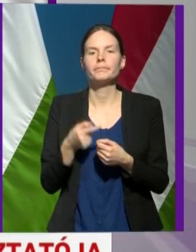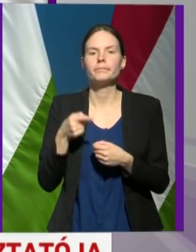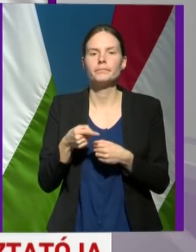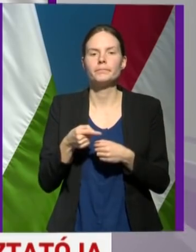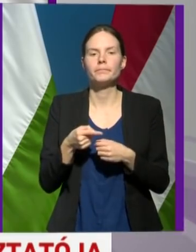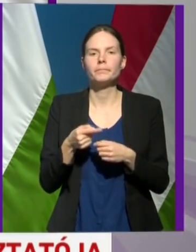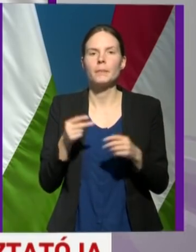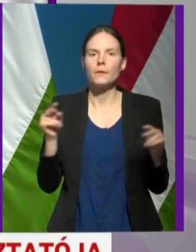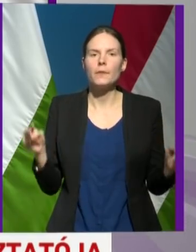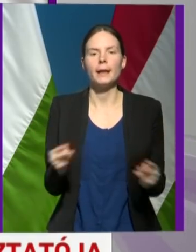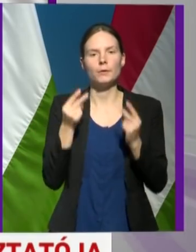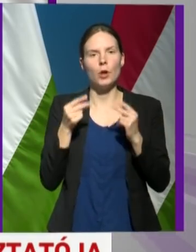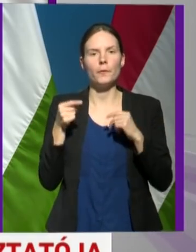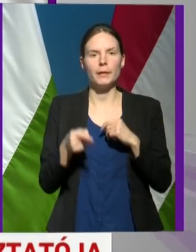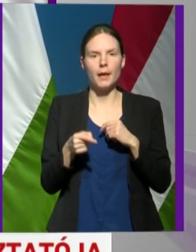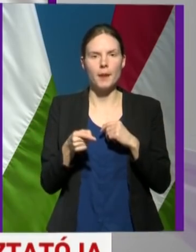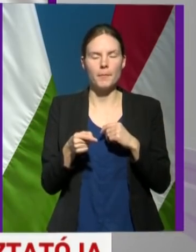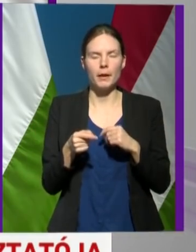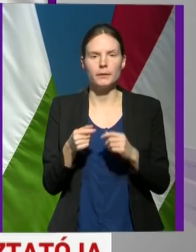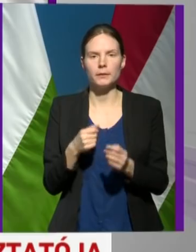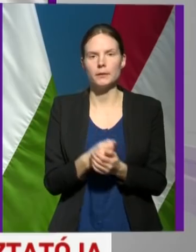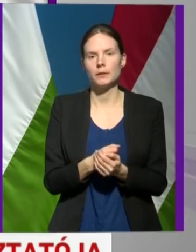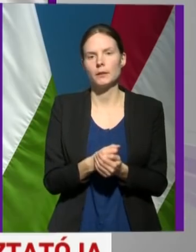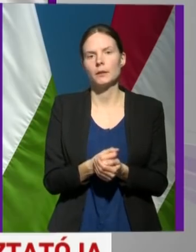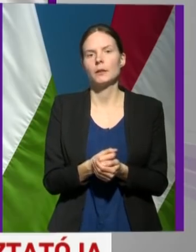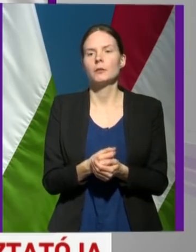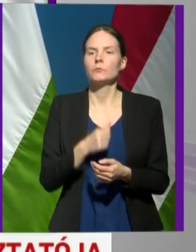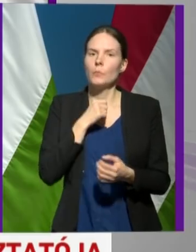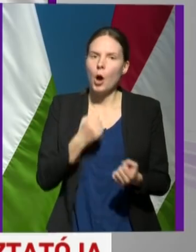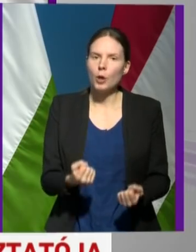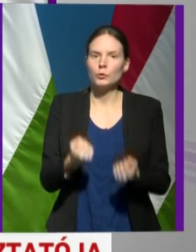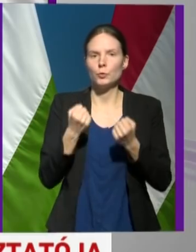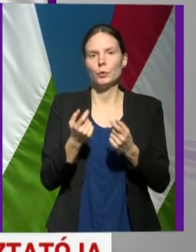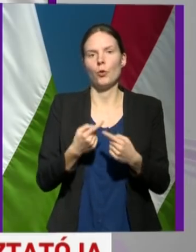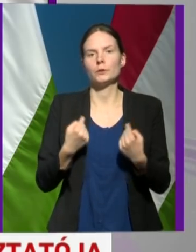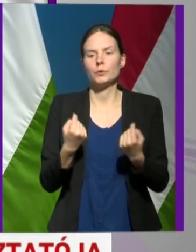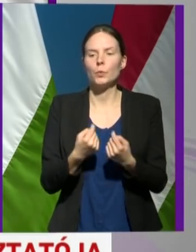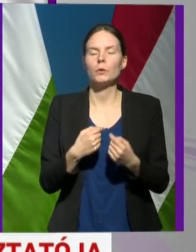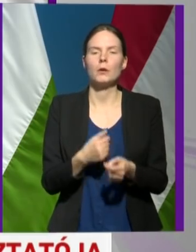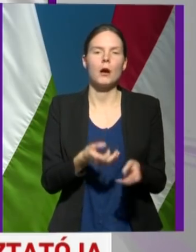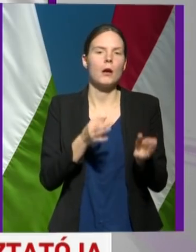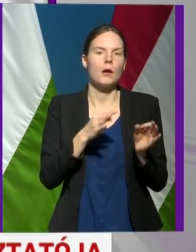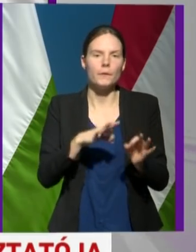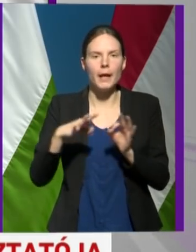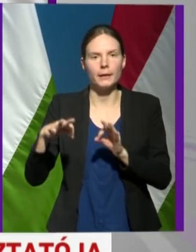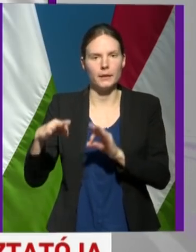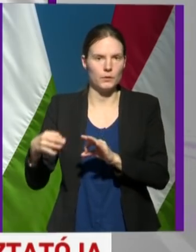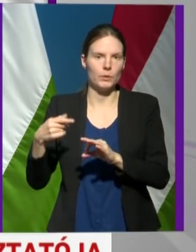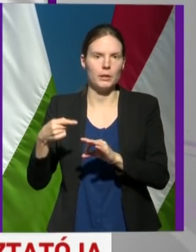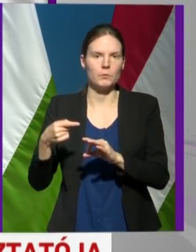felhívtuk a figyelmet, nyomatékosítottuk a felkészülésben való